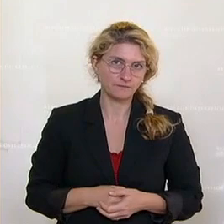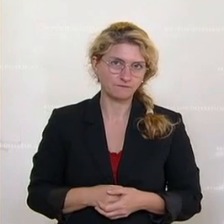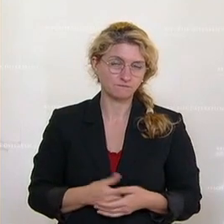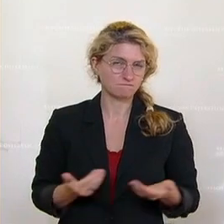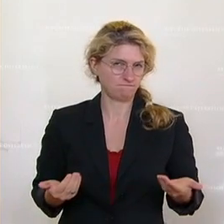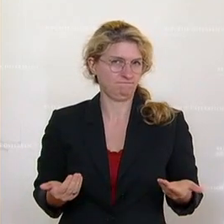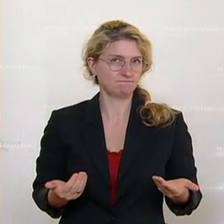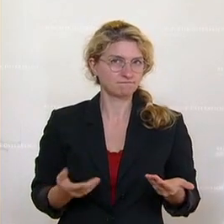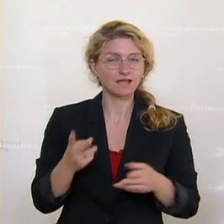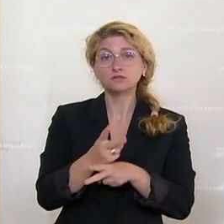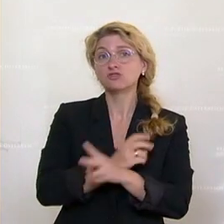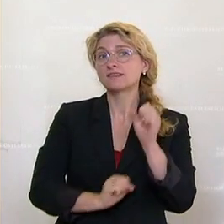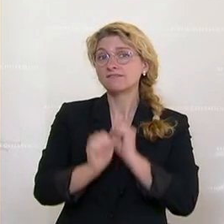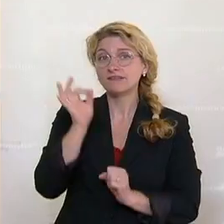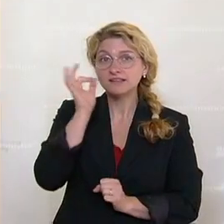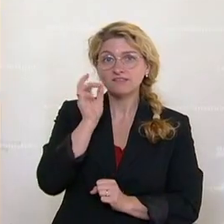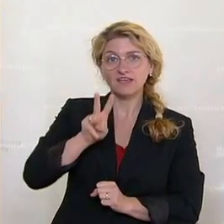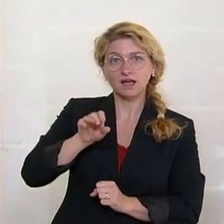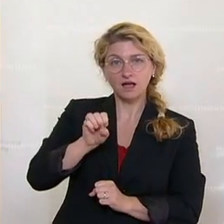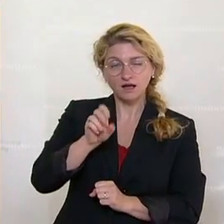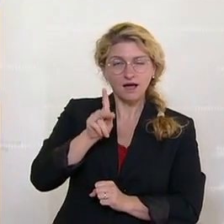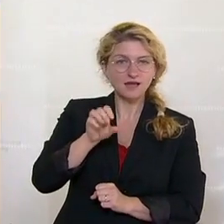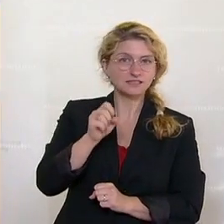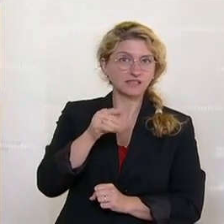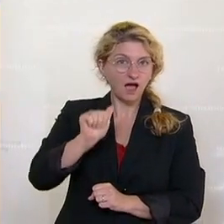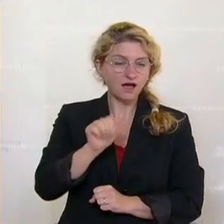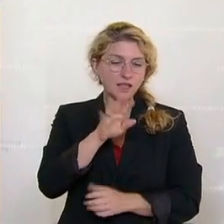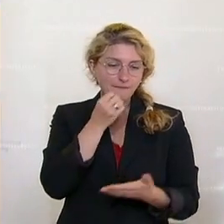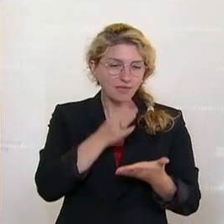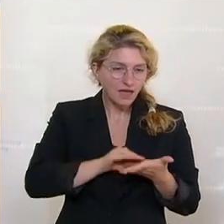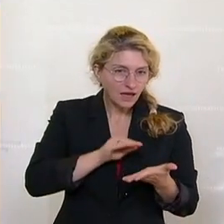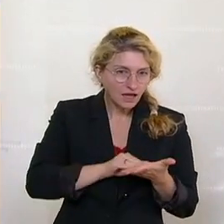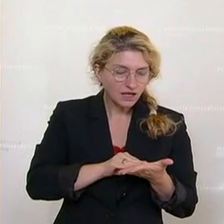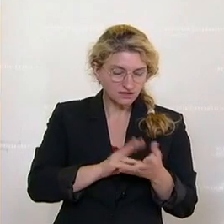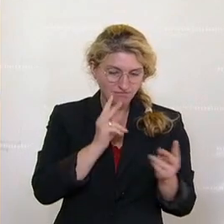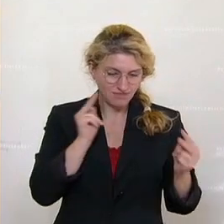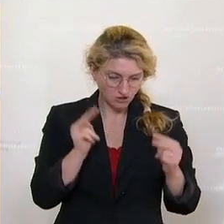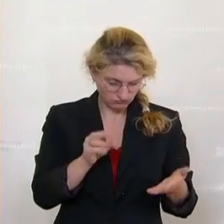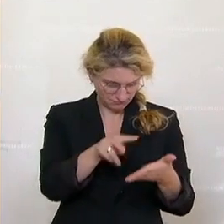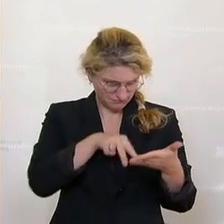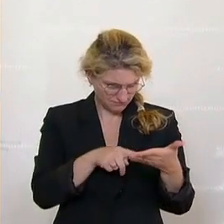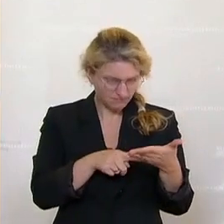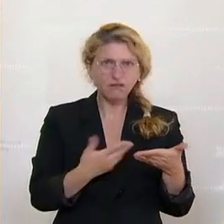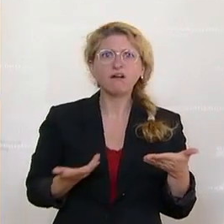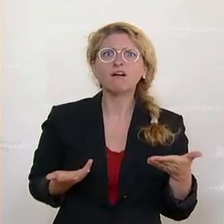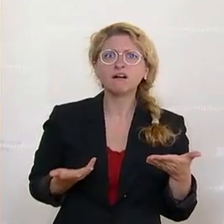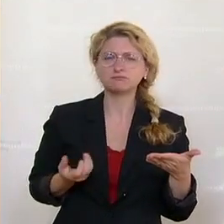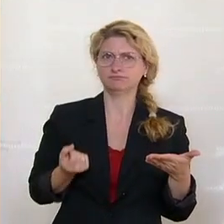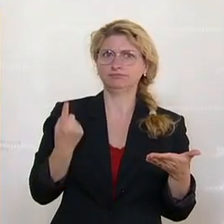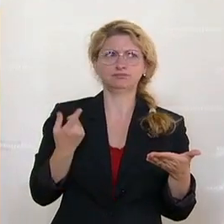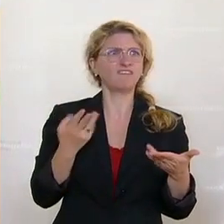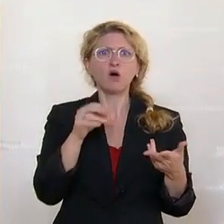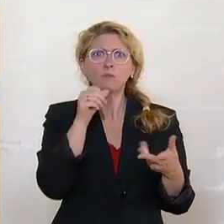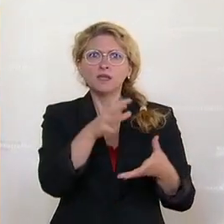Die Staatsanwältin der WK-StA kann den Bericht über die Nachschau kaum fassen und fragt sich, warum keine Sicherstellung erfolgt sei.